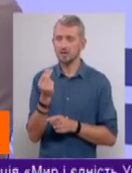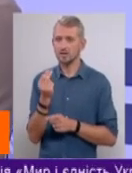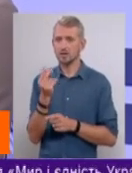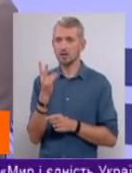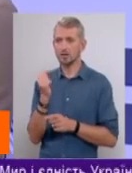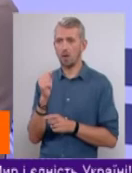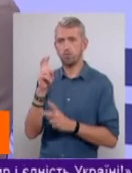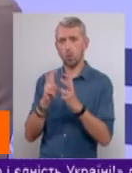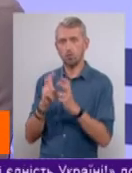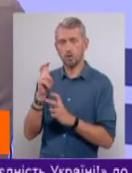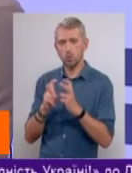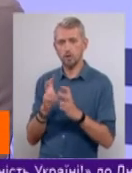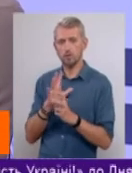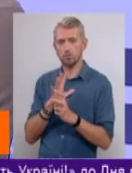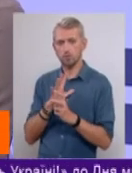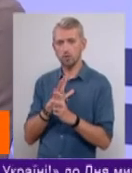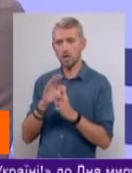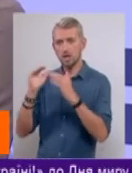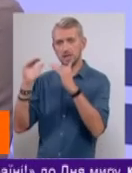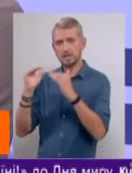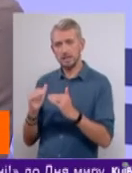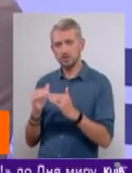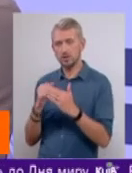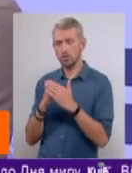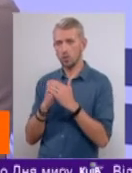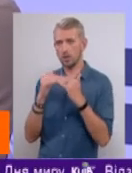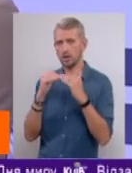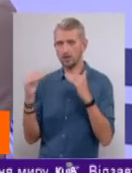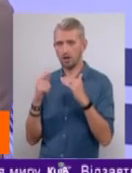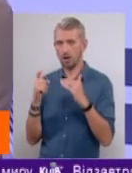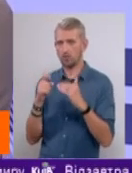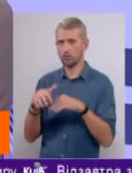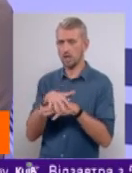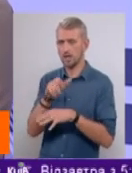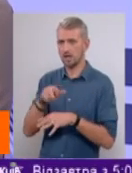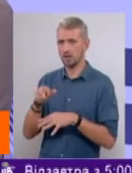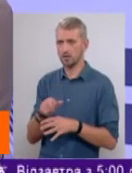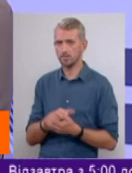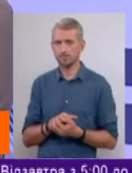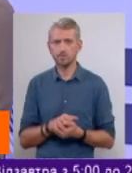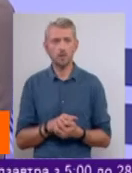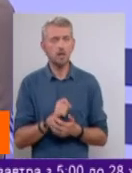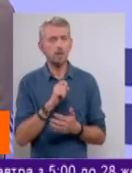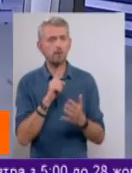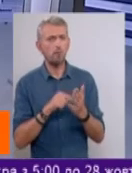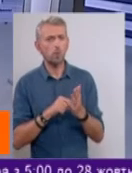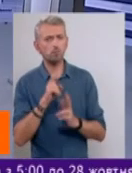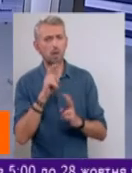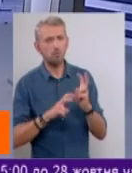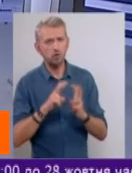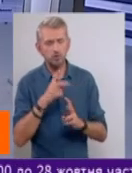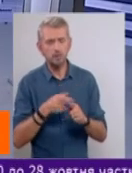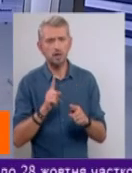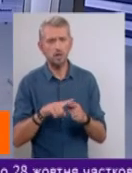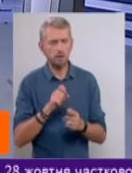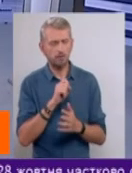промышленность так были снижены до уровня газа для населения? Ну, вопрос промышленности, это опять же